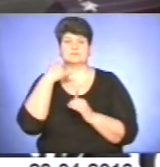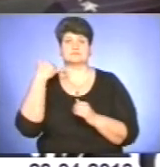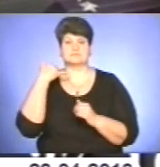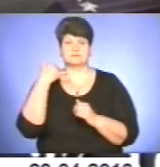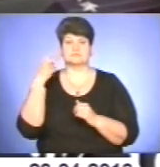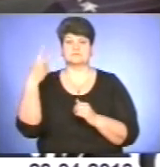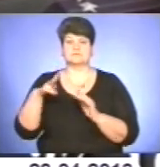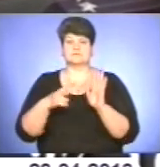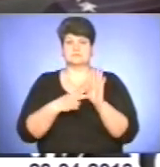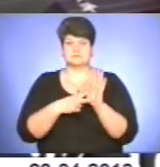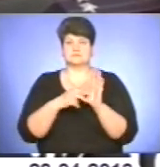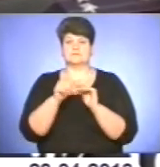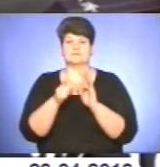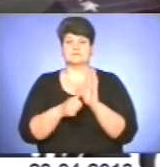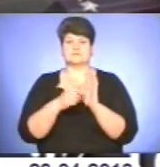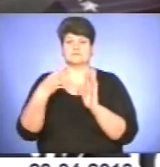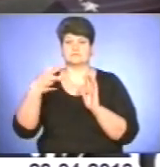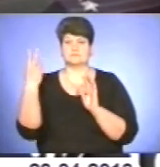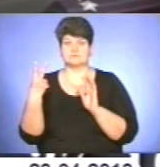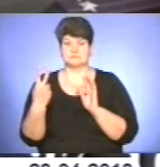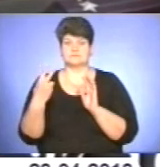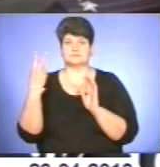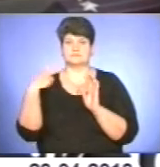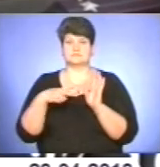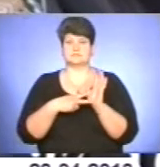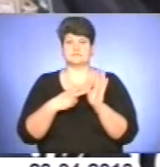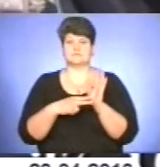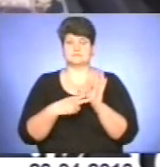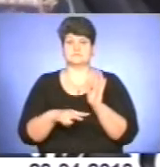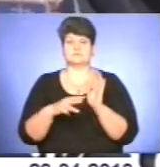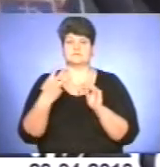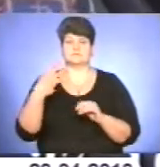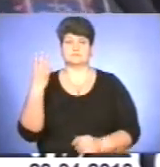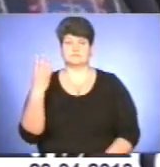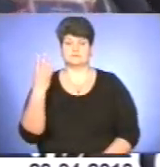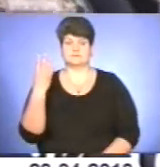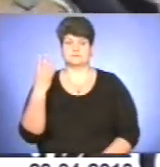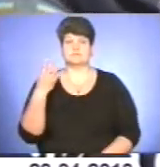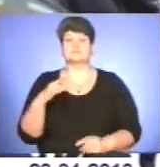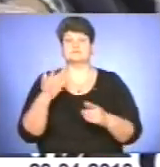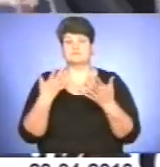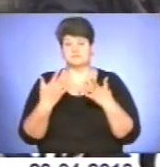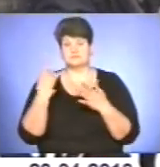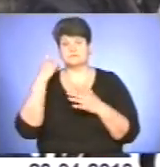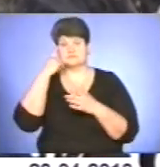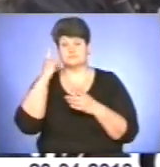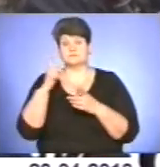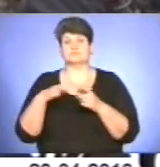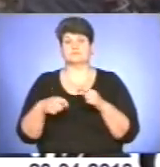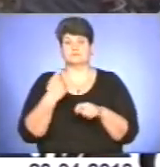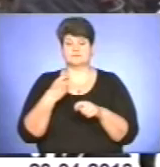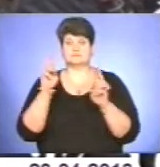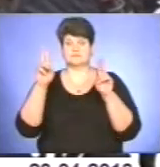27 16 42 27 70 34. Отож, перш як порушувати правила рибальства, треба